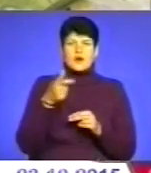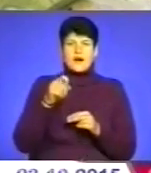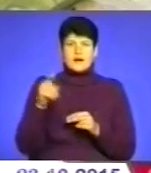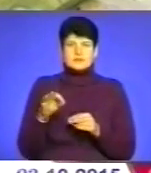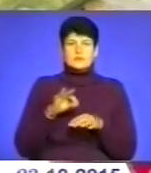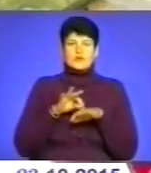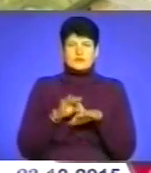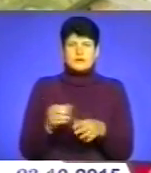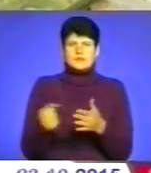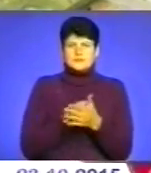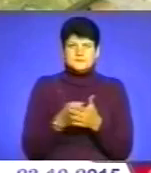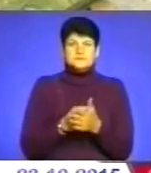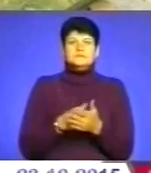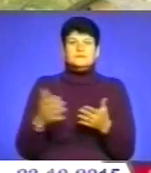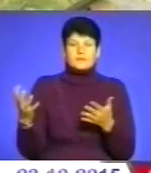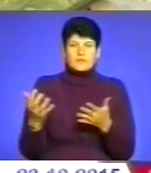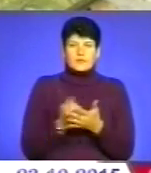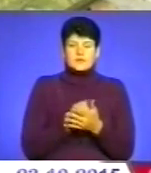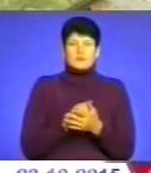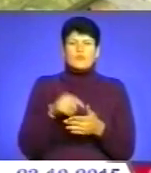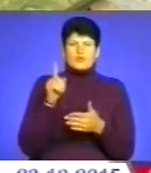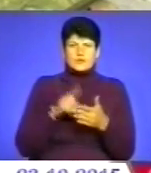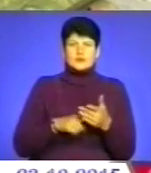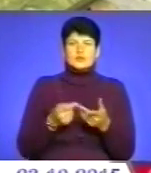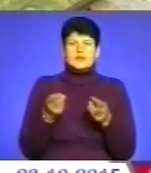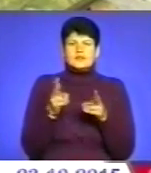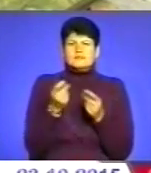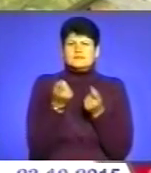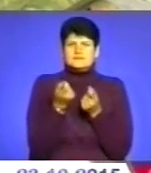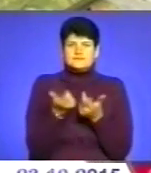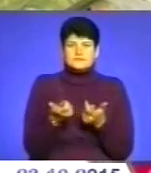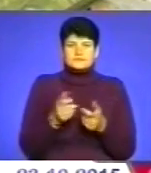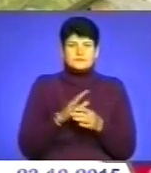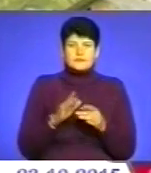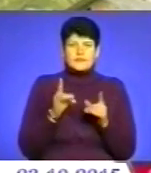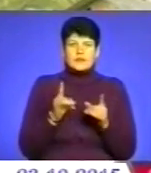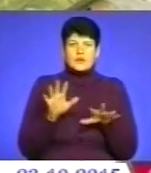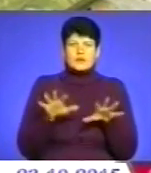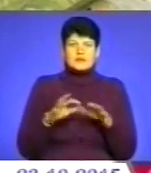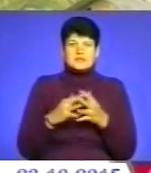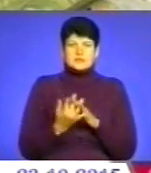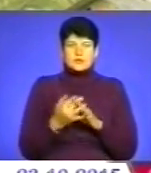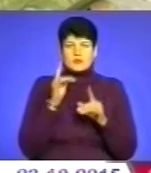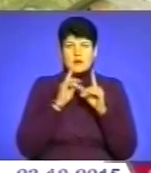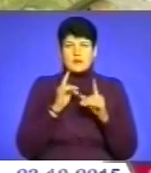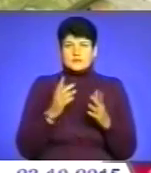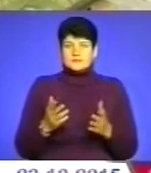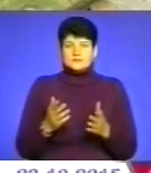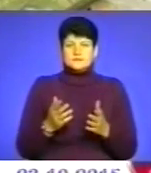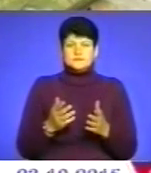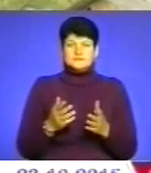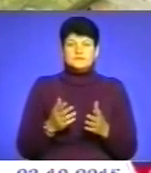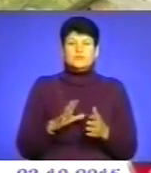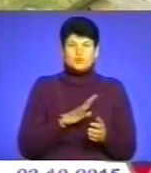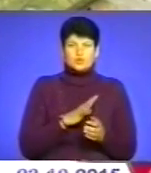добивалися цього, і добилися цього. Повірте, якщо лишається один стрих, там не тільки голова сільської ради, пофінсували. Так